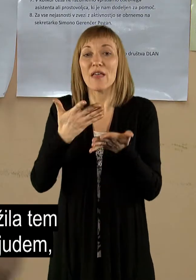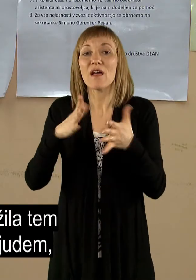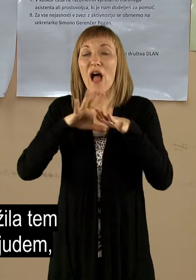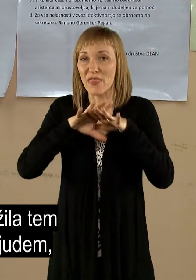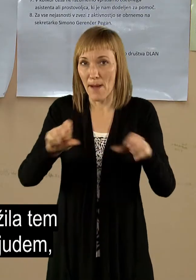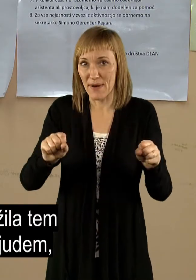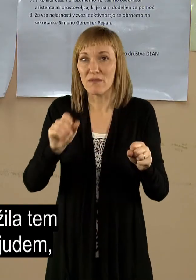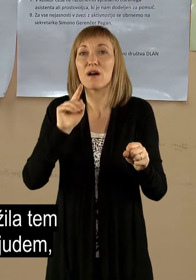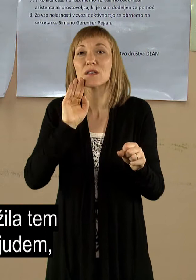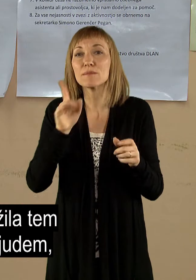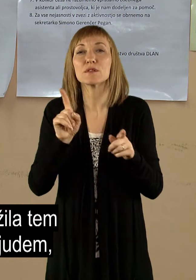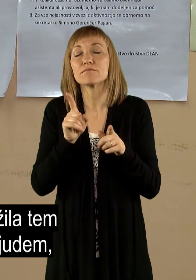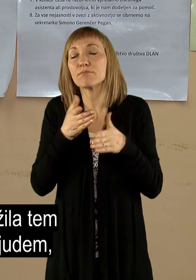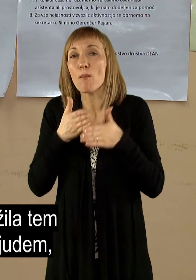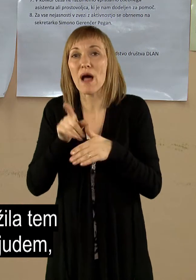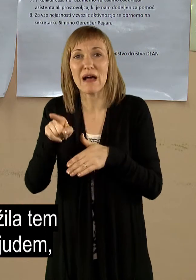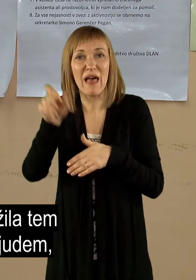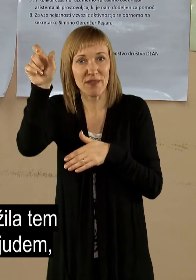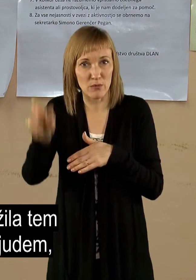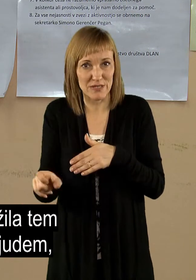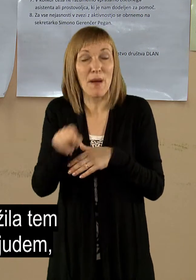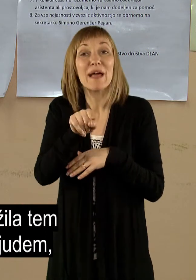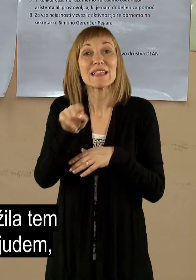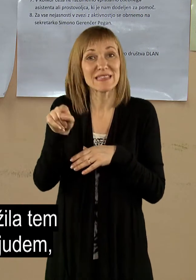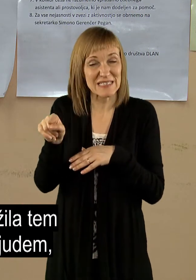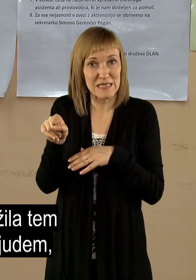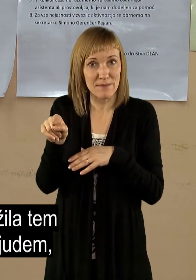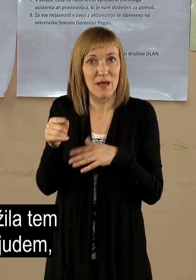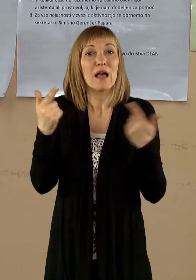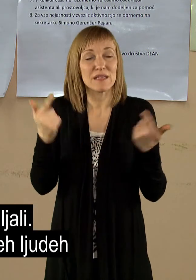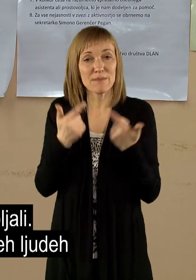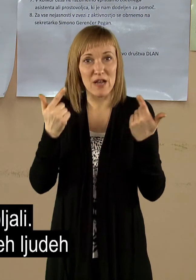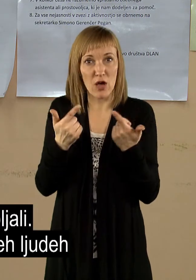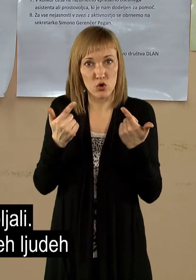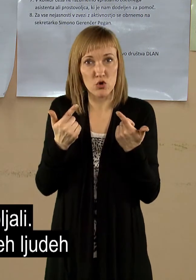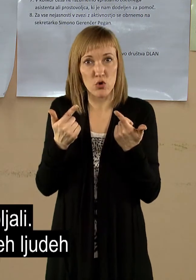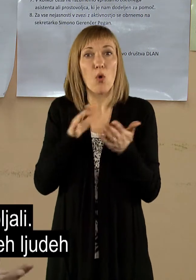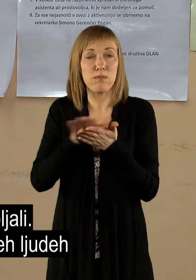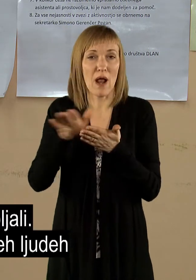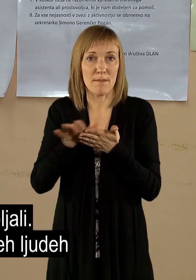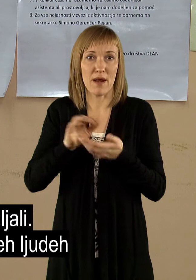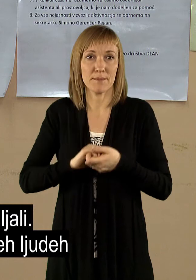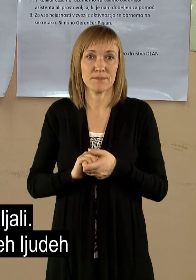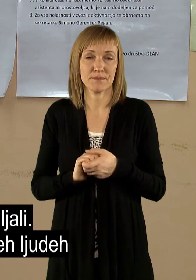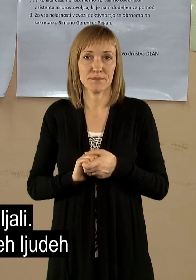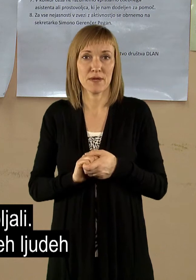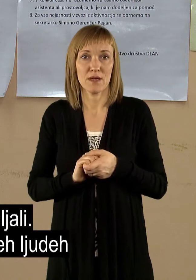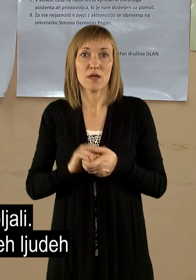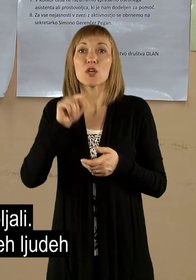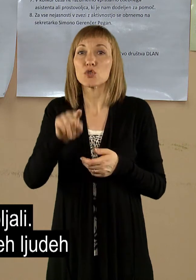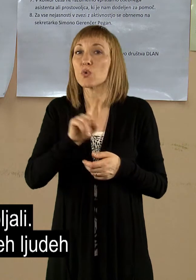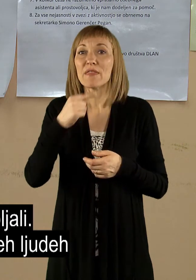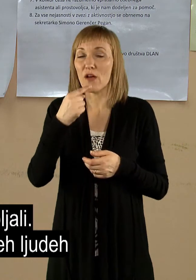neko napravo, ki bi služila tem ljudem, seveda tistim ljudem, ki bi jo lahko uporabljali.